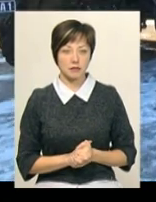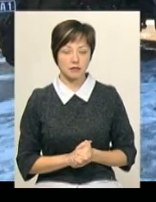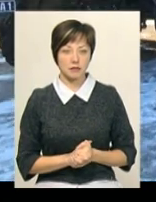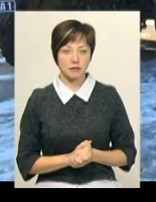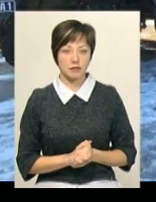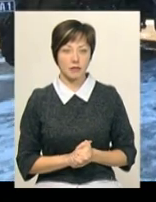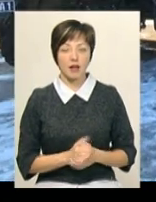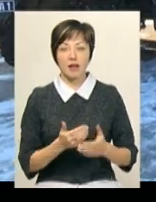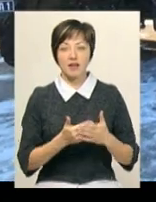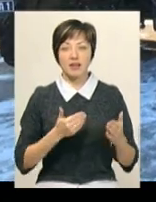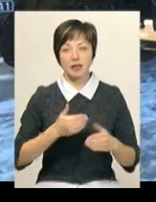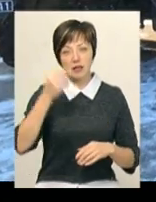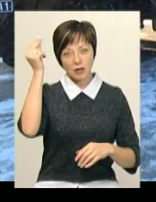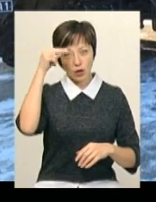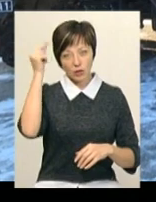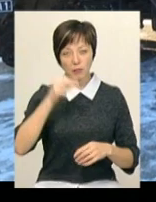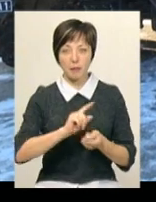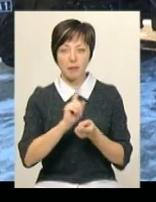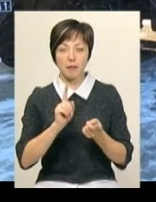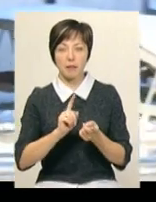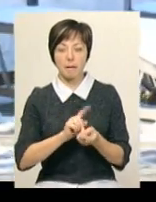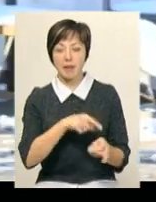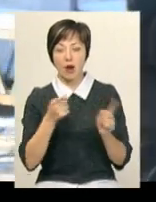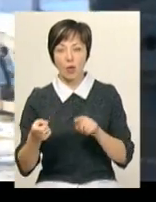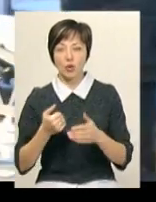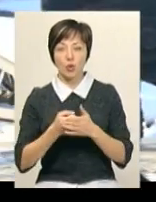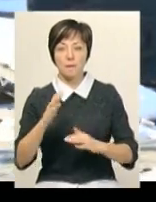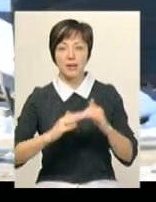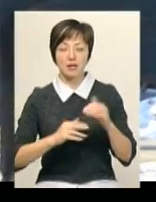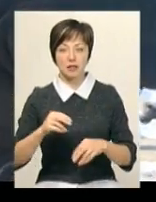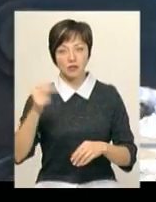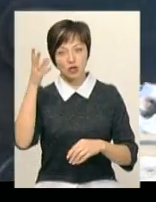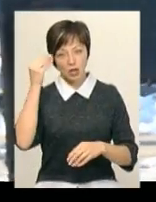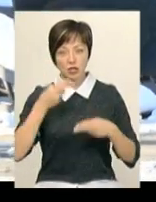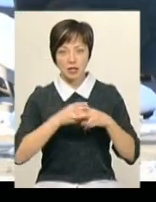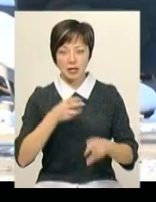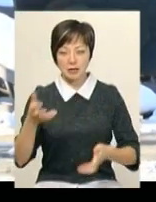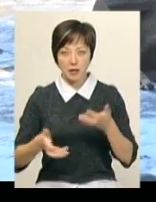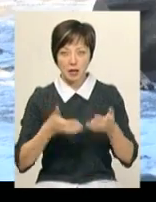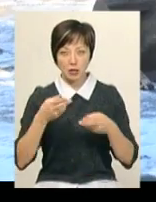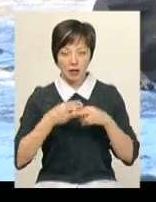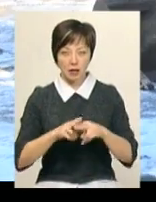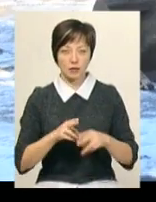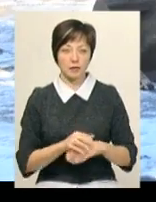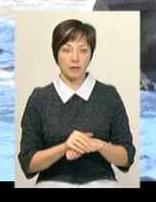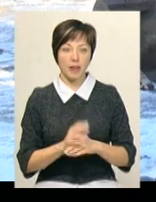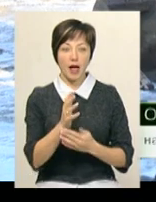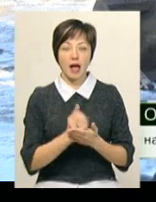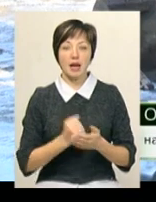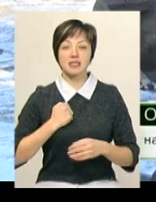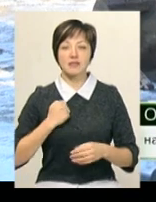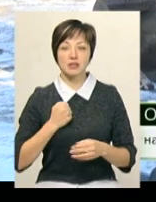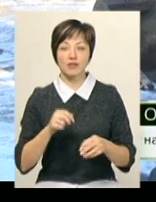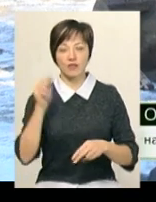Від теоретичних занять переходять до практичних. У центрі військовослужбовців вивчають інженерну землеринну техніку. Резервіруси будуть вивчати